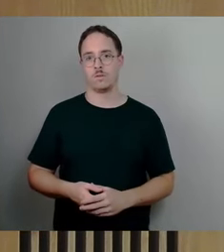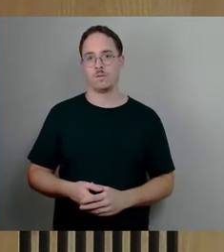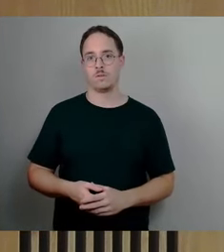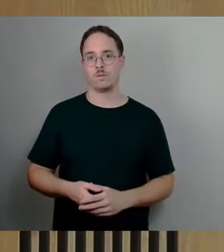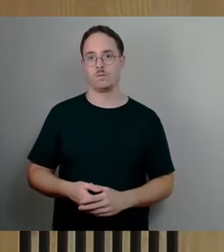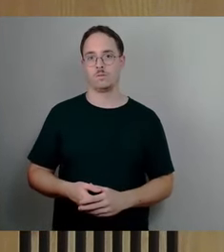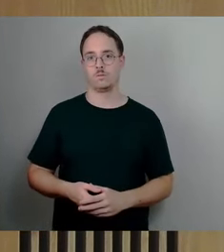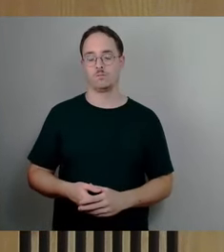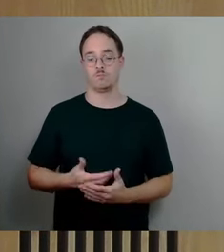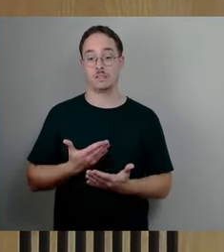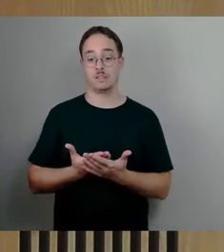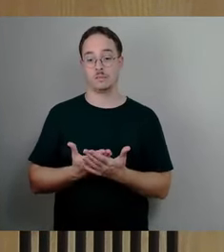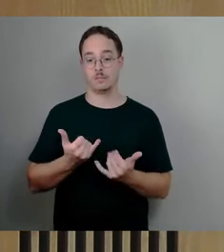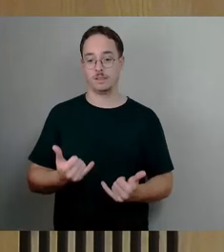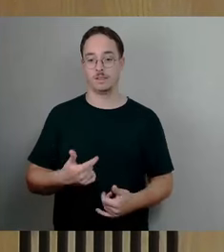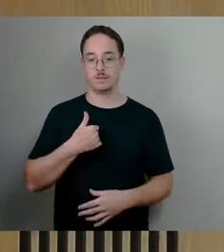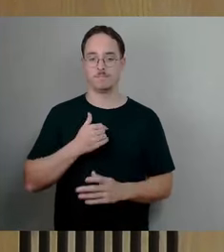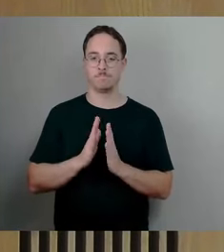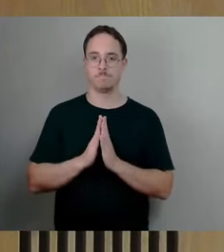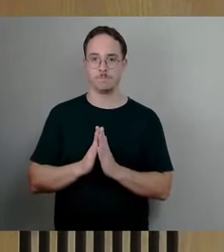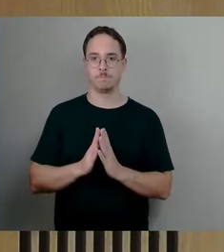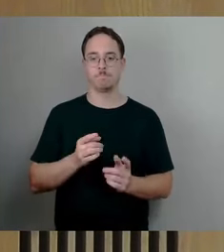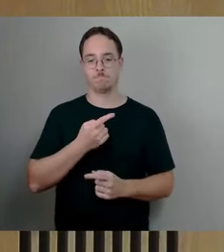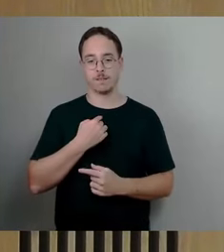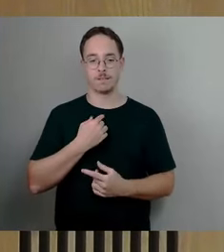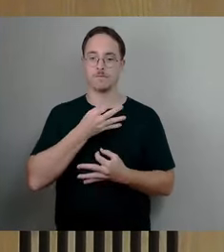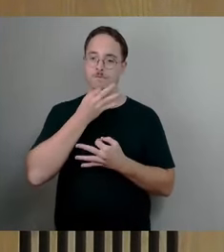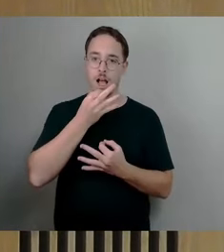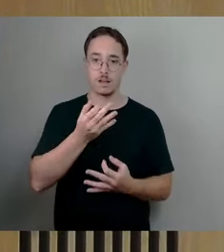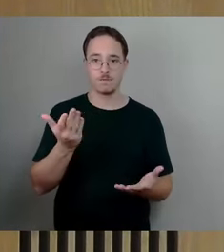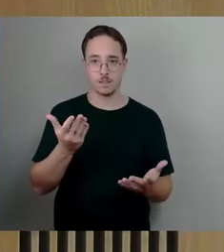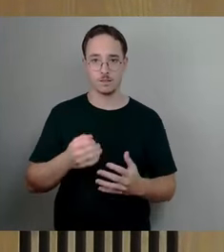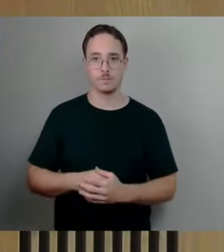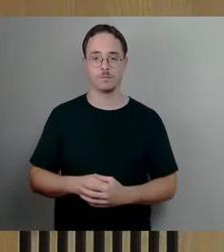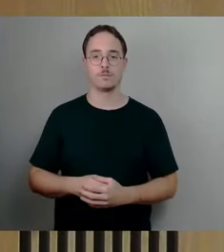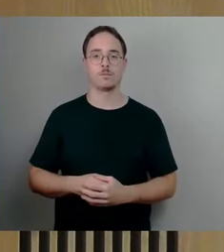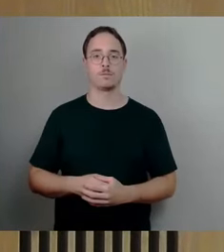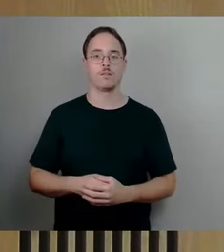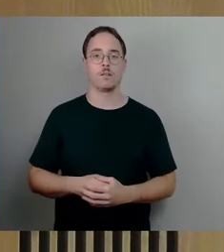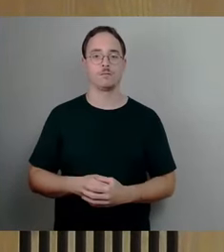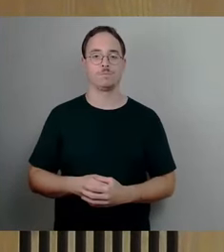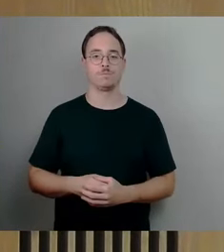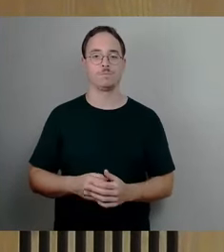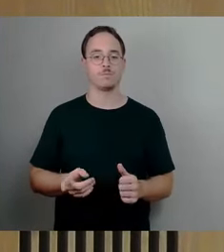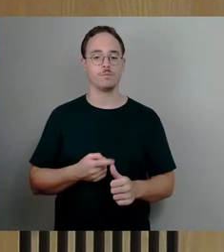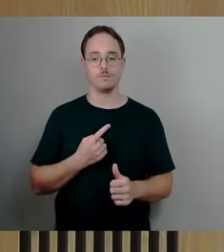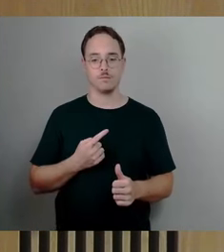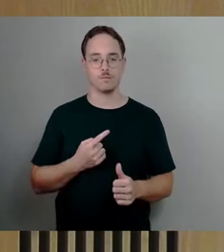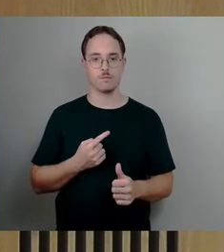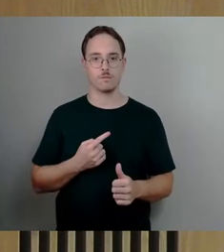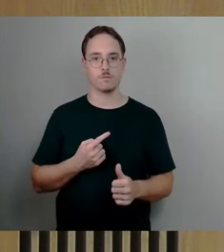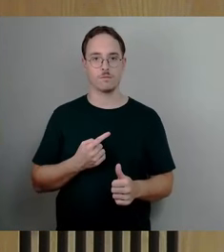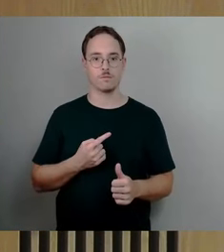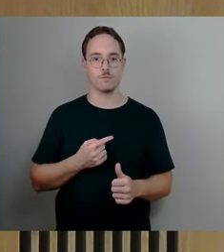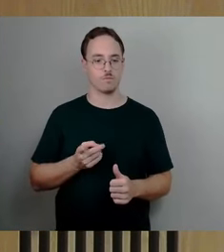diesem Hintergrund bitte ich um die Beantwortung folgender Fragen. Erstens, woraus ergab sich die Erkenntnis, dass die Brücke in ihrem Bestand